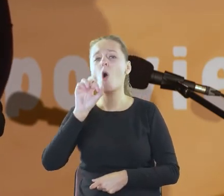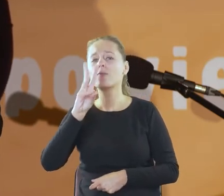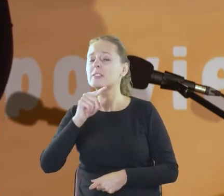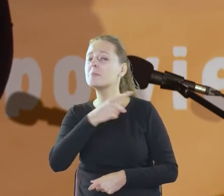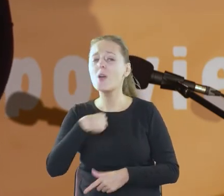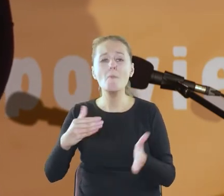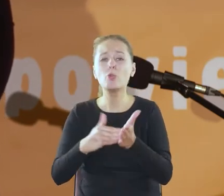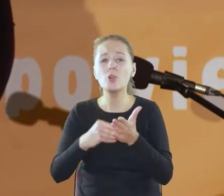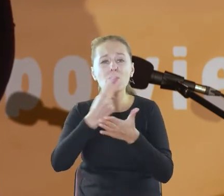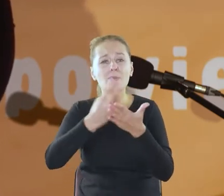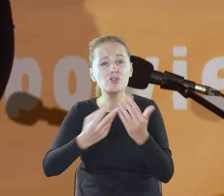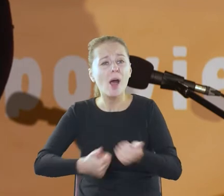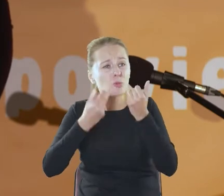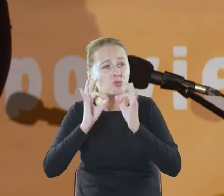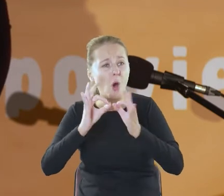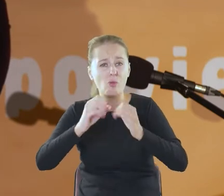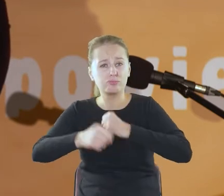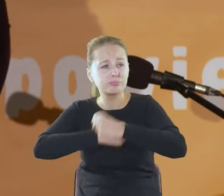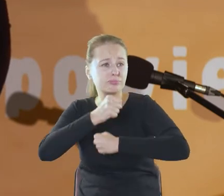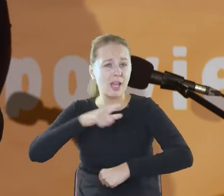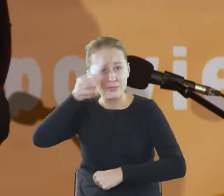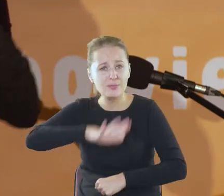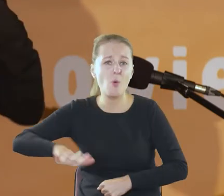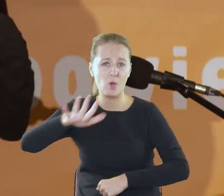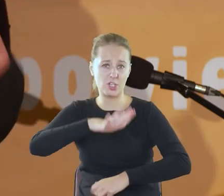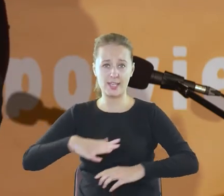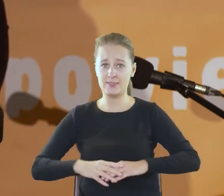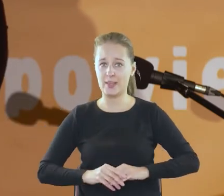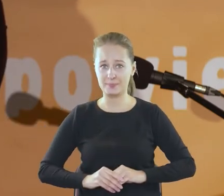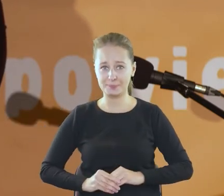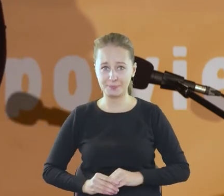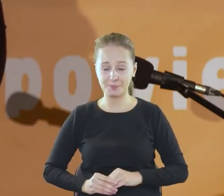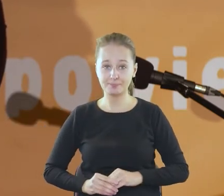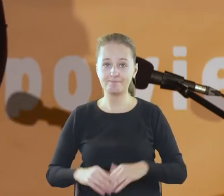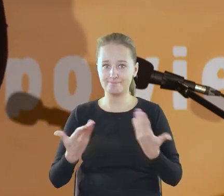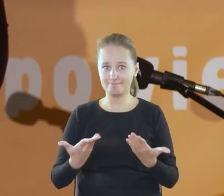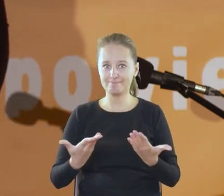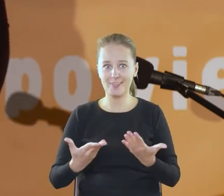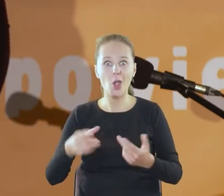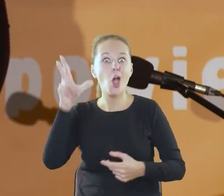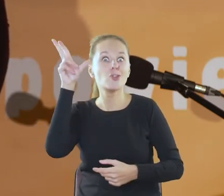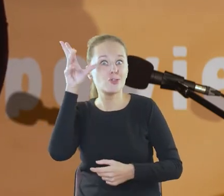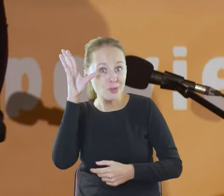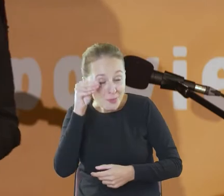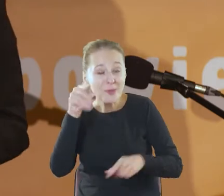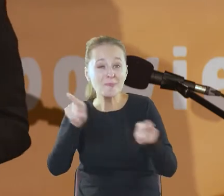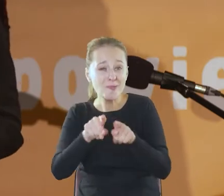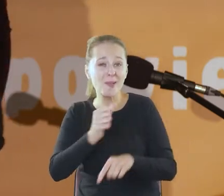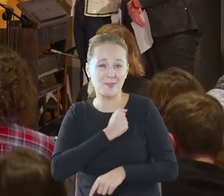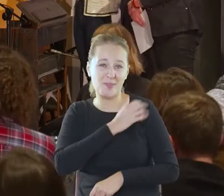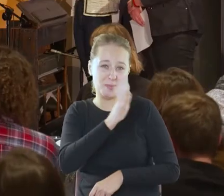czytać, żeby dobrze funkcjonować w społecznościach, więc nocujmy w bibliotekach. Dziękuję.